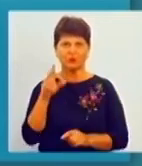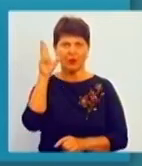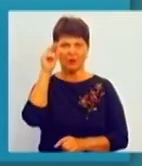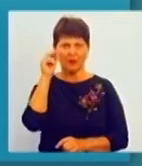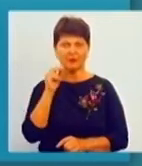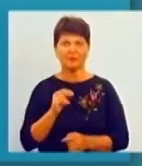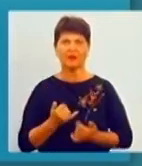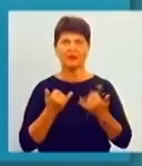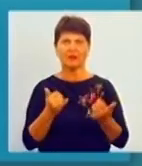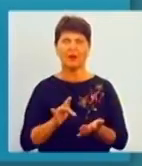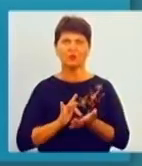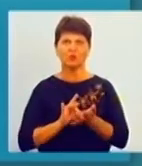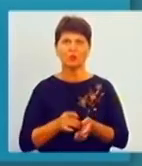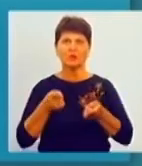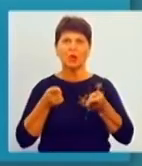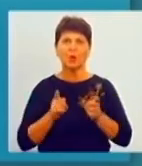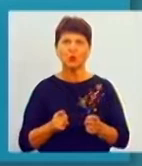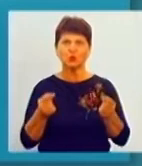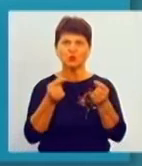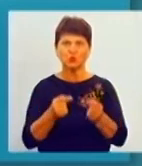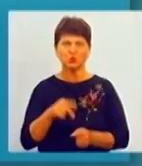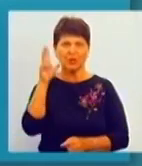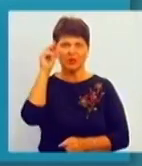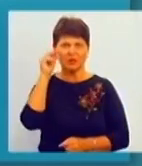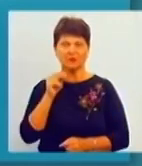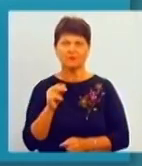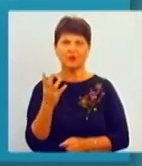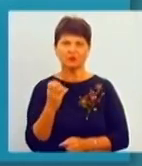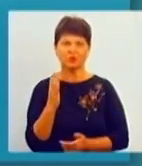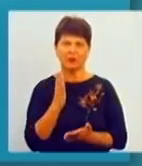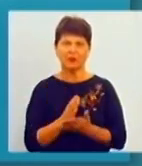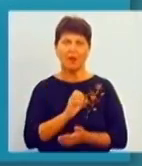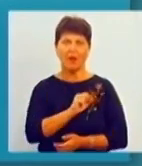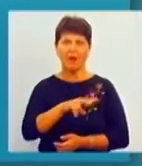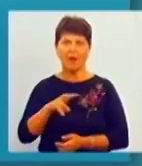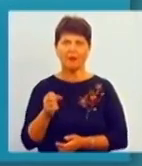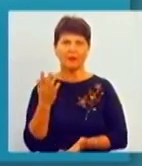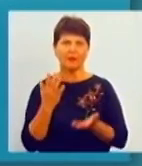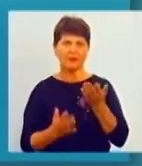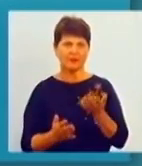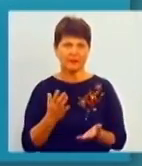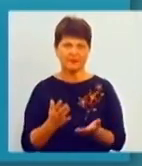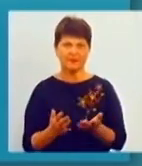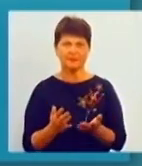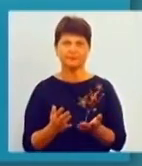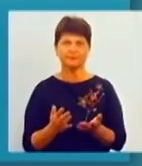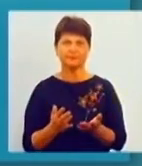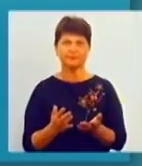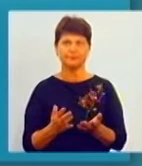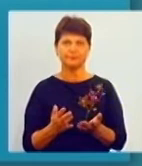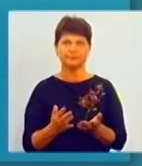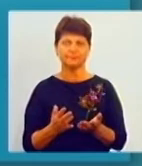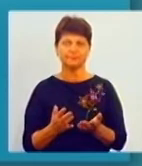турецьи узгоджують вже безпосередньо з цим курорістичним агентом, але, якщо їм не підходить жоден з цих